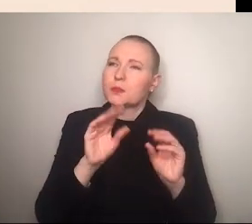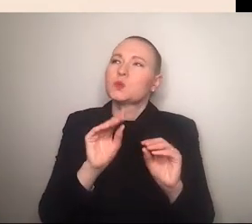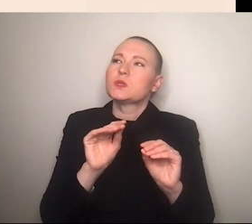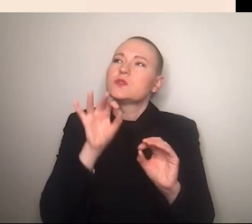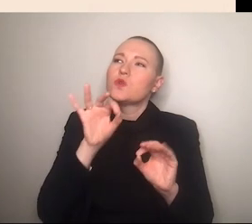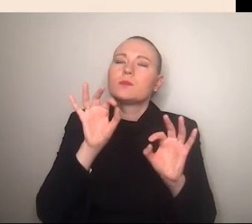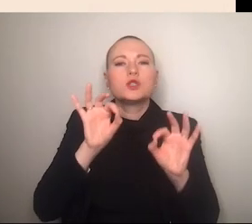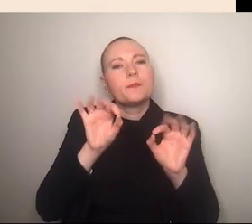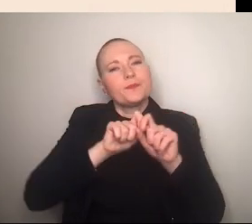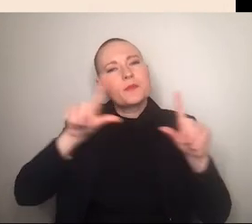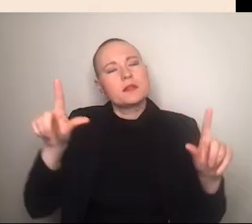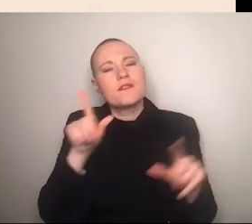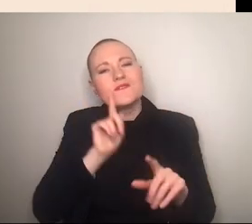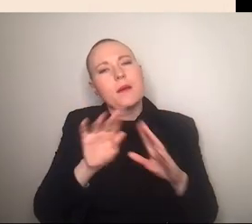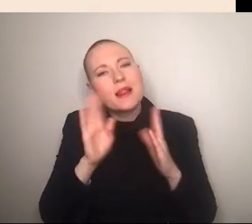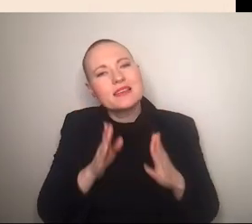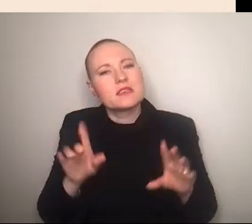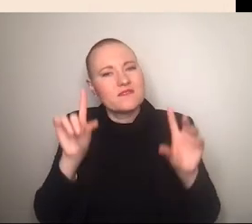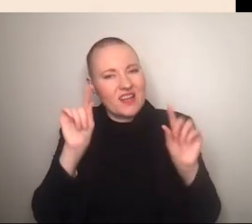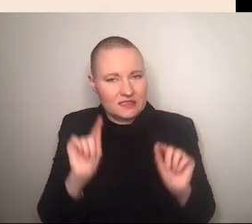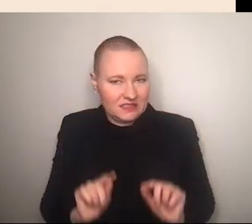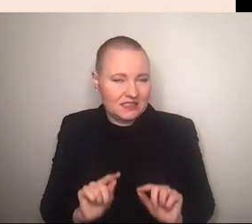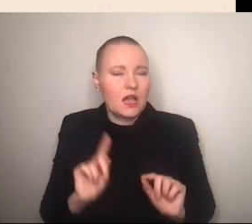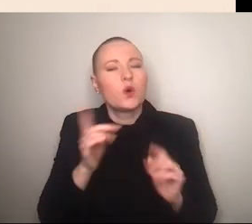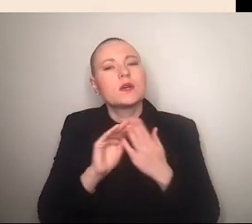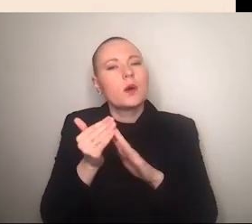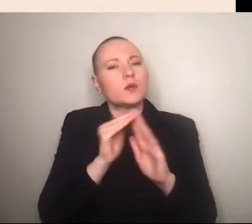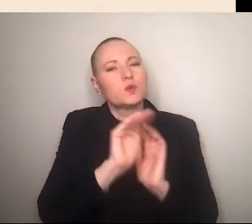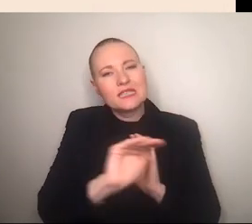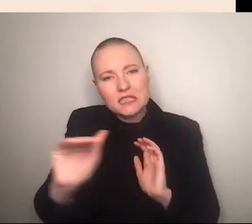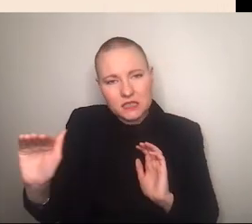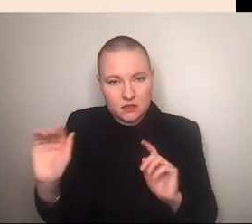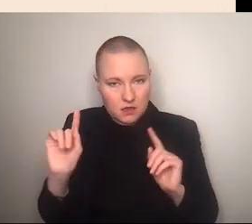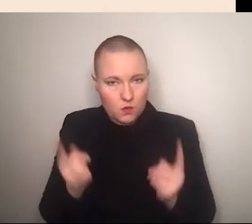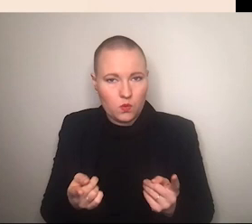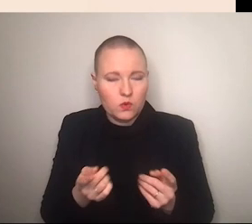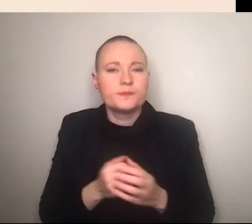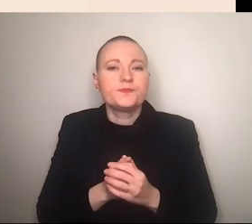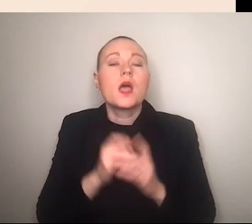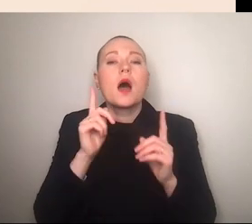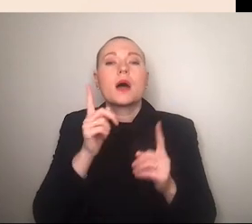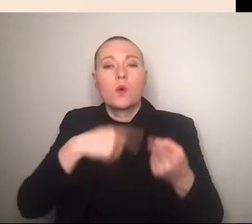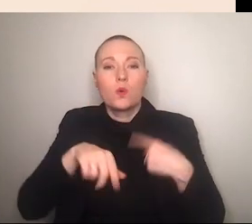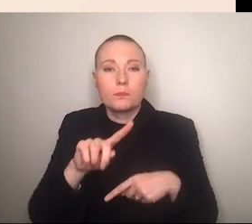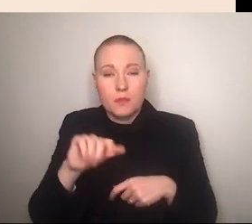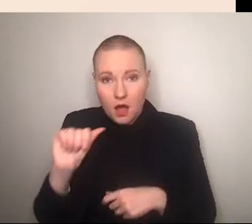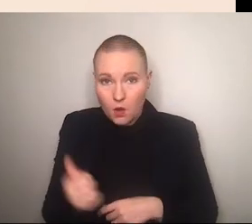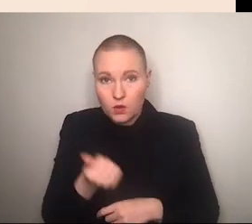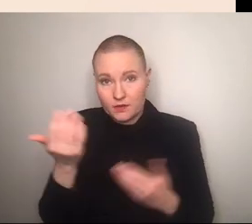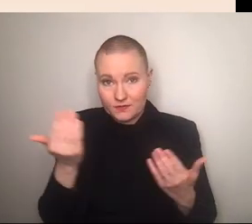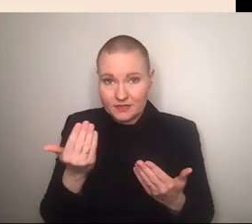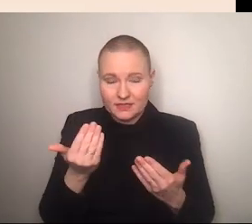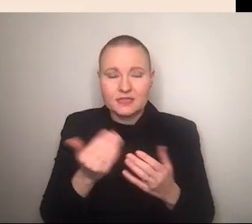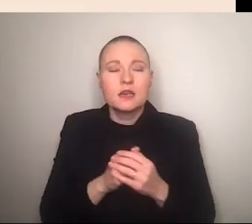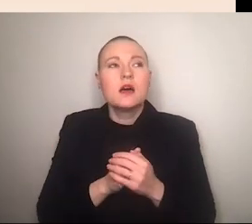weiblichkeit zu konstruieren und zugleich auch eine gewisse community zu adressieren wir sehen aber auch wie